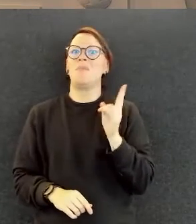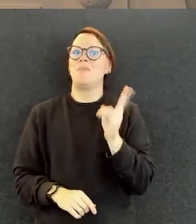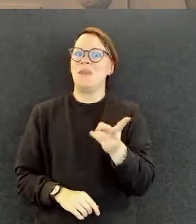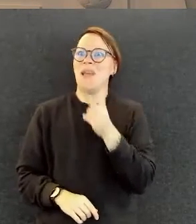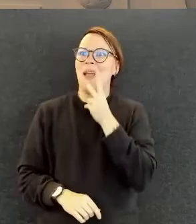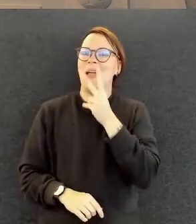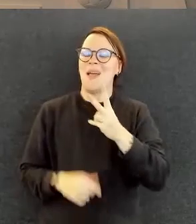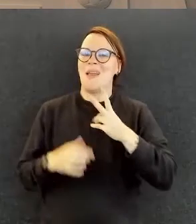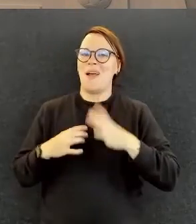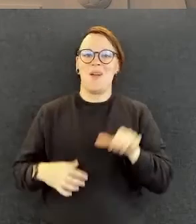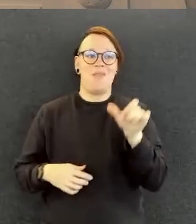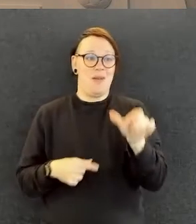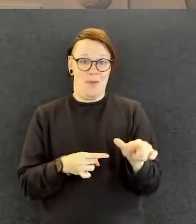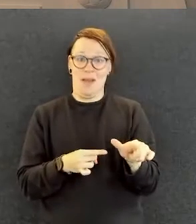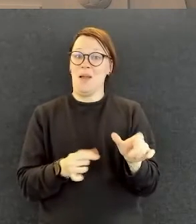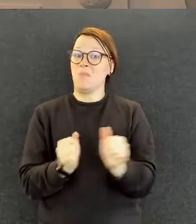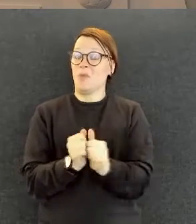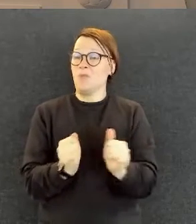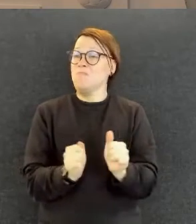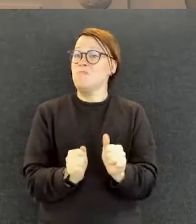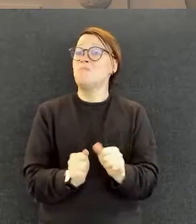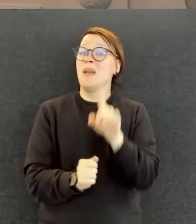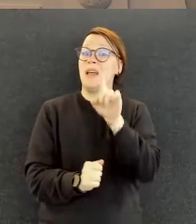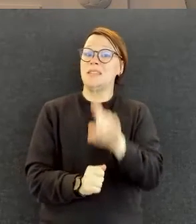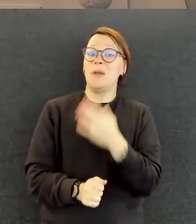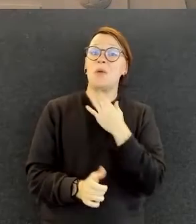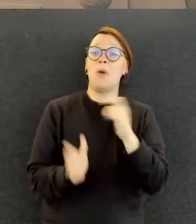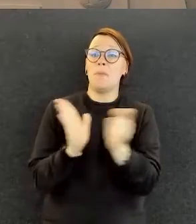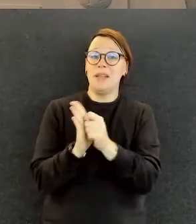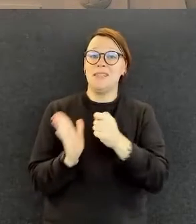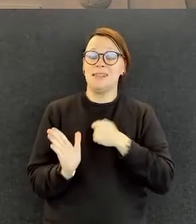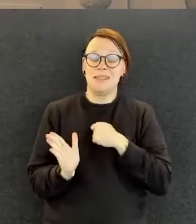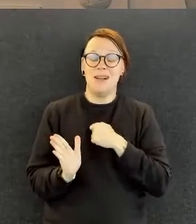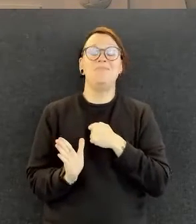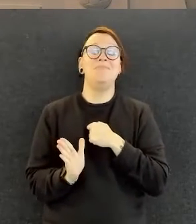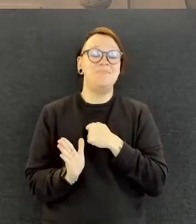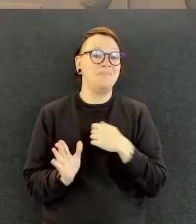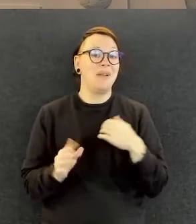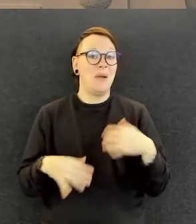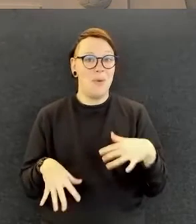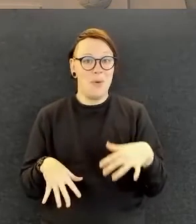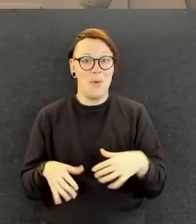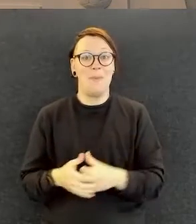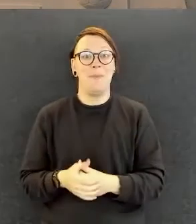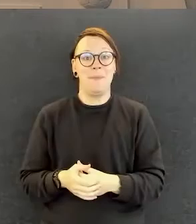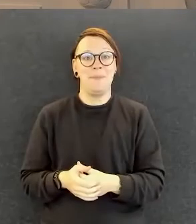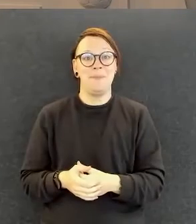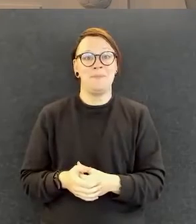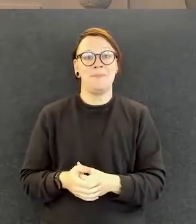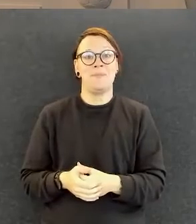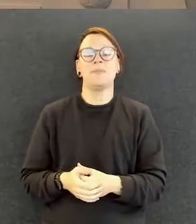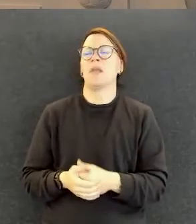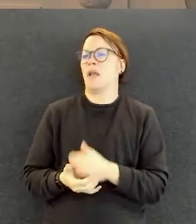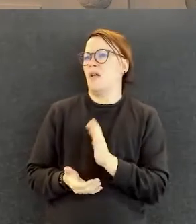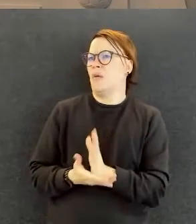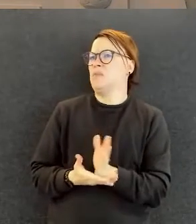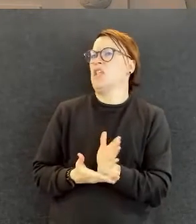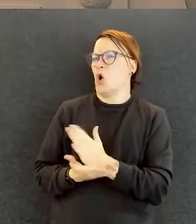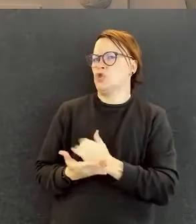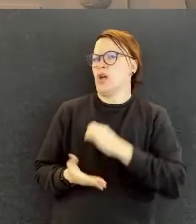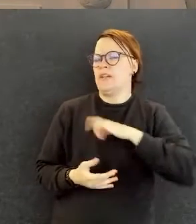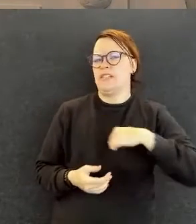Aika moni voi tehdä aika paljon erilaisia asioita. Se oli silmiä avaava. Oli, Vihama ei ehkä osaa meistä kaivelemaan, vaan ei olla